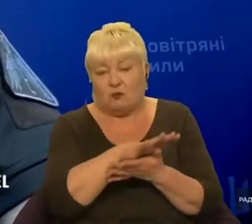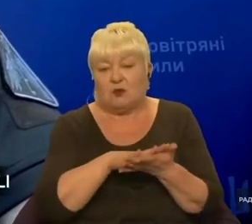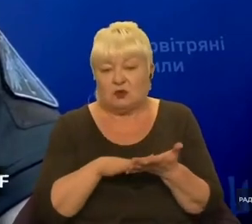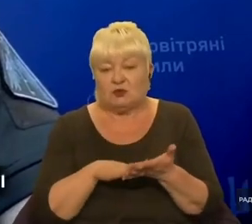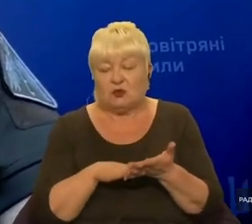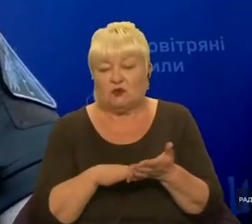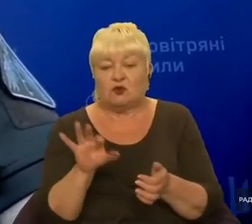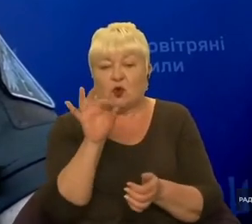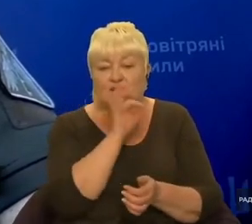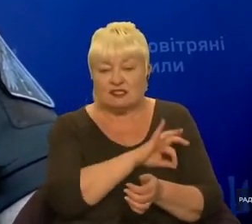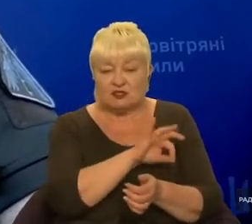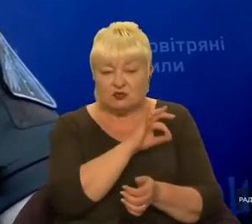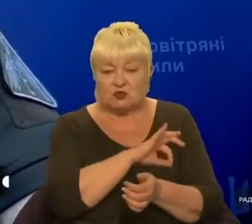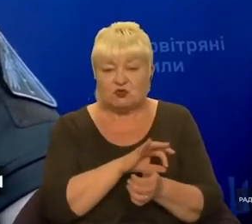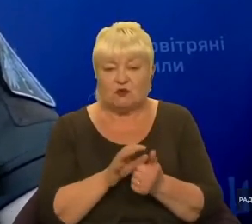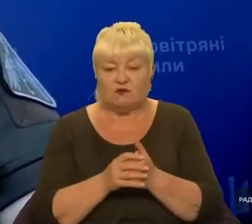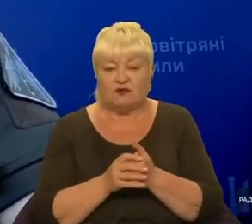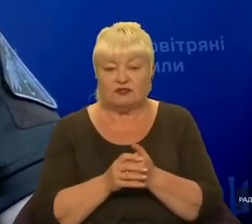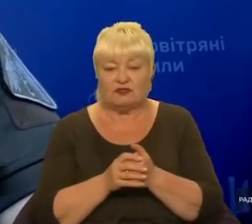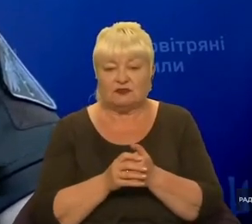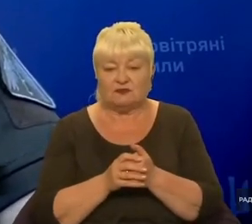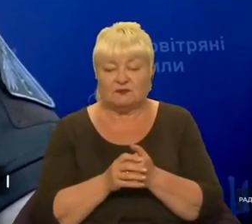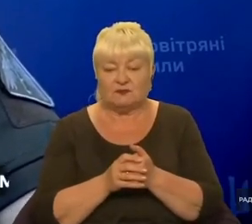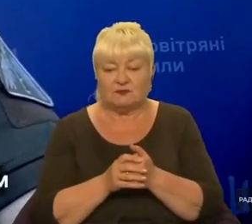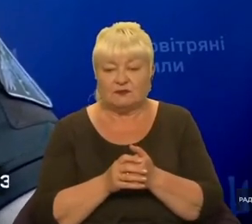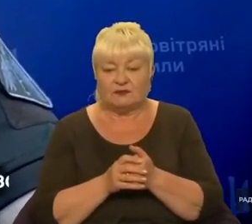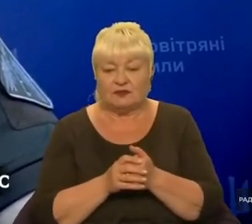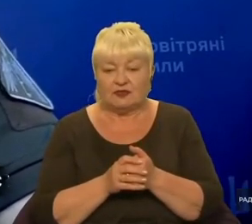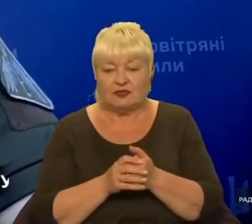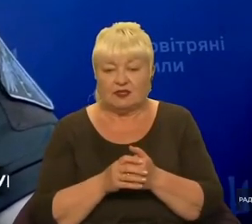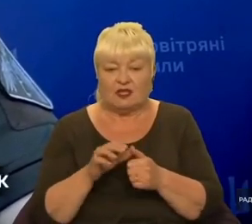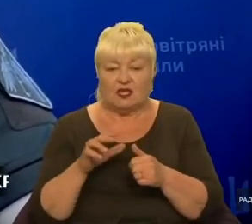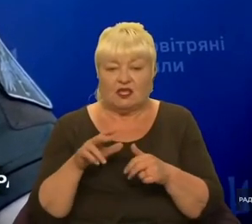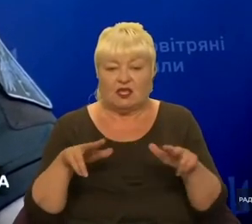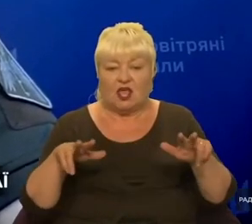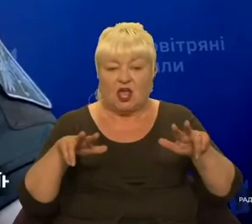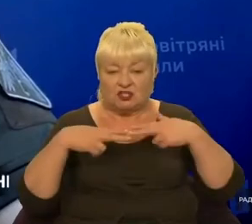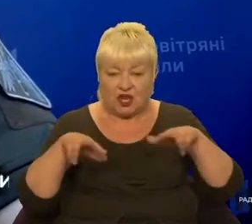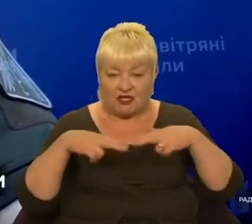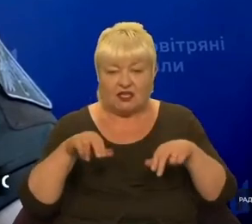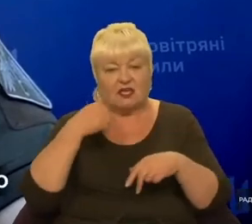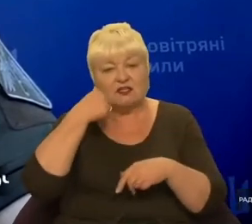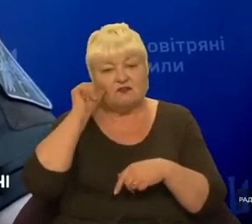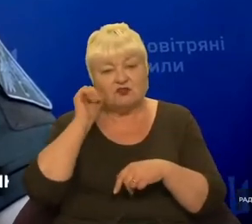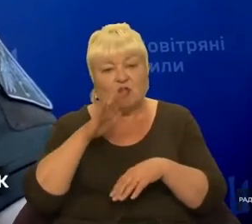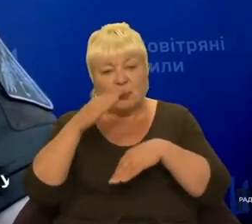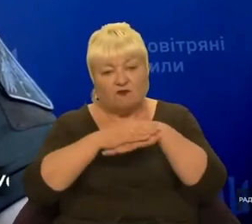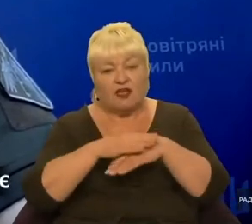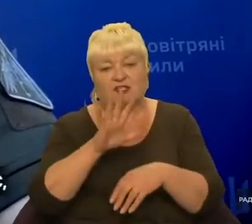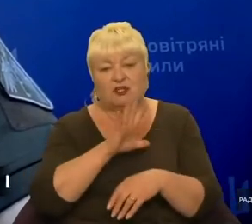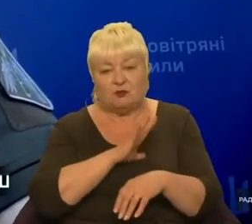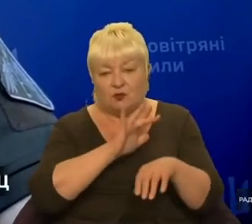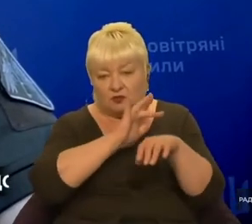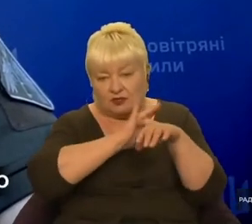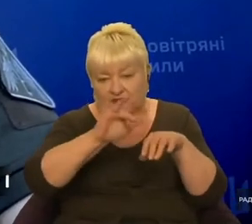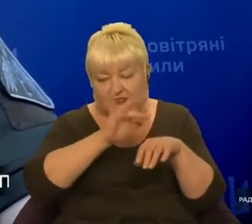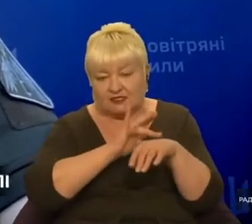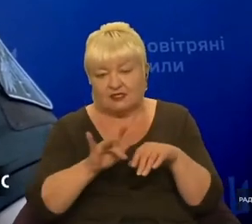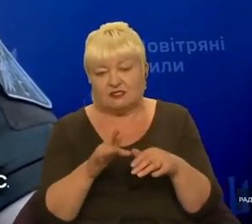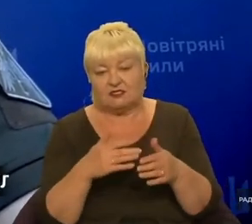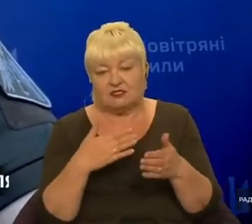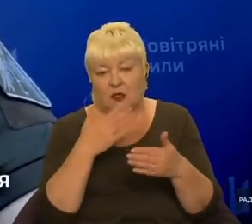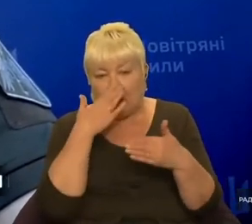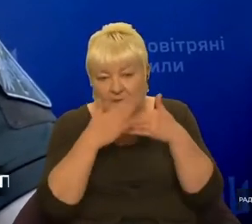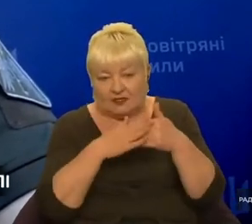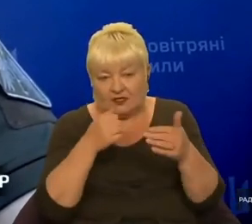застосовувати, вже так, поодиноко і шахеди. Вчора ввечері було знищено, вже ближче до